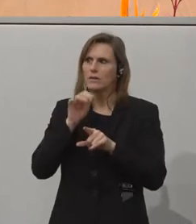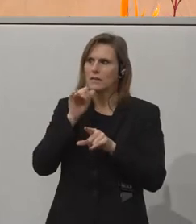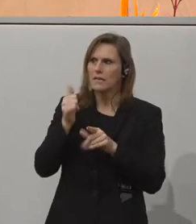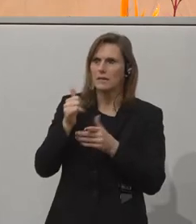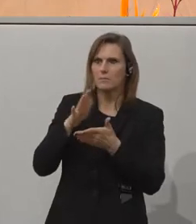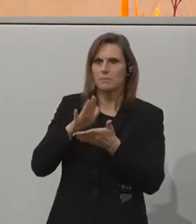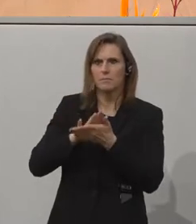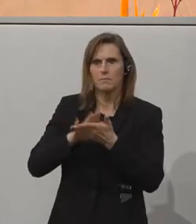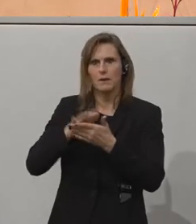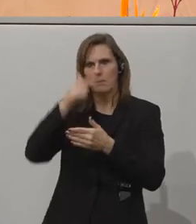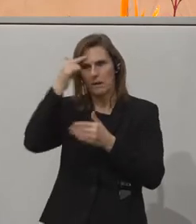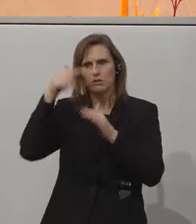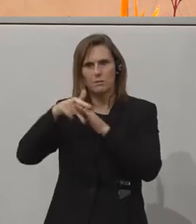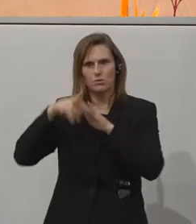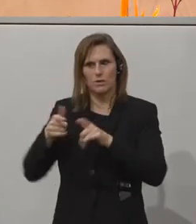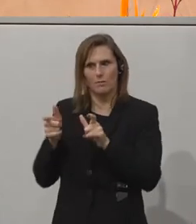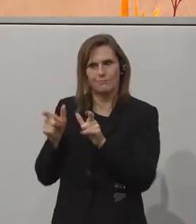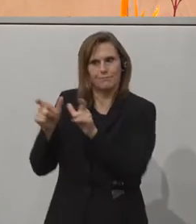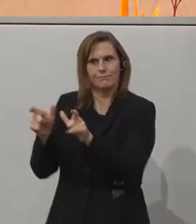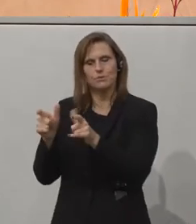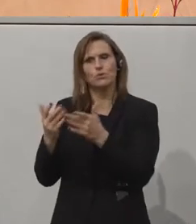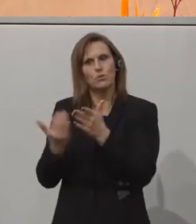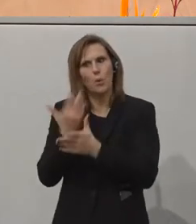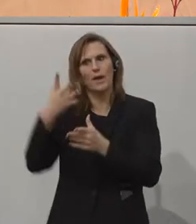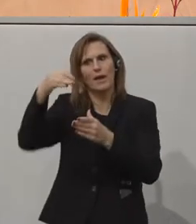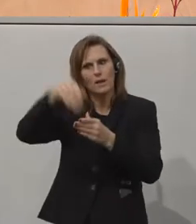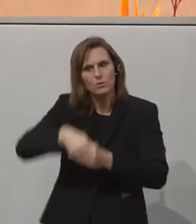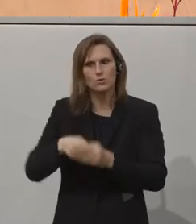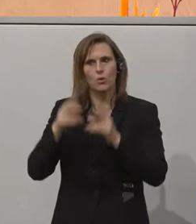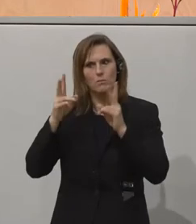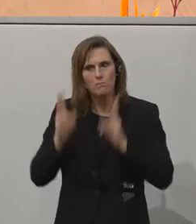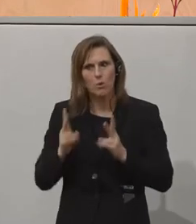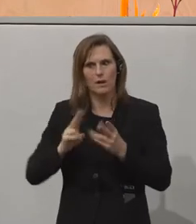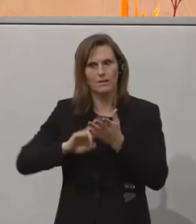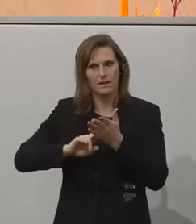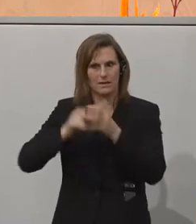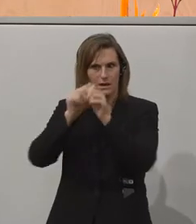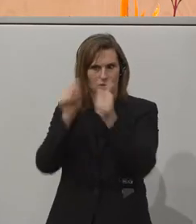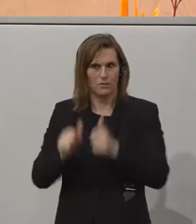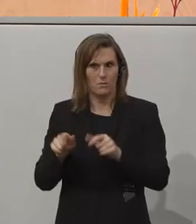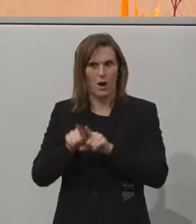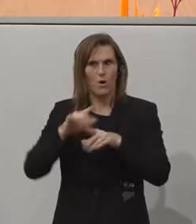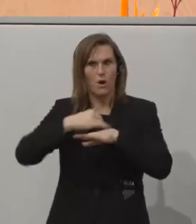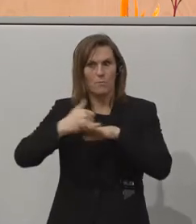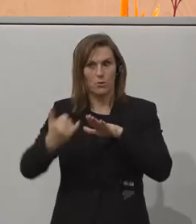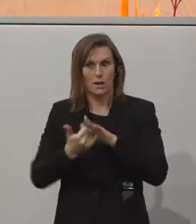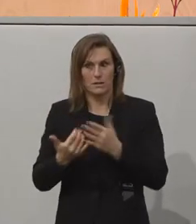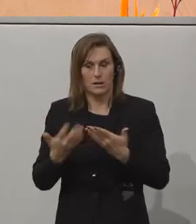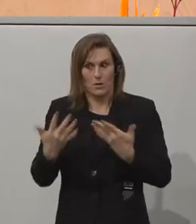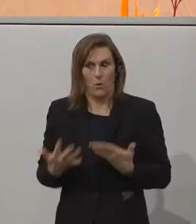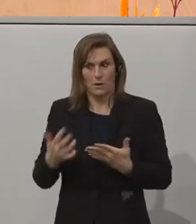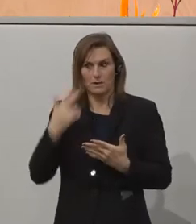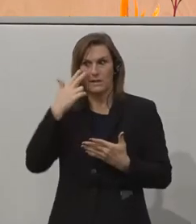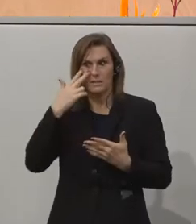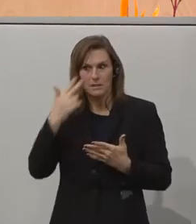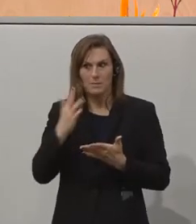Exklusionsfaktor werden, sondern eine neue Inklusion ermöglichen. Und ich denke, die Projekte heute haben das